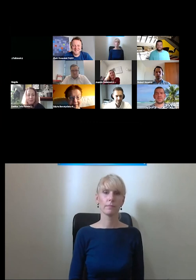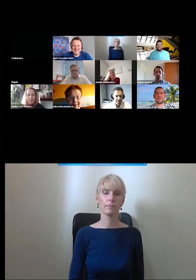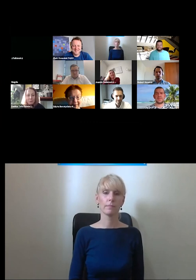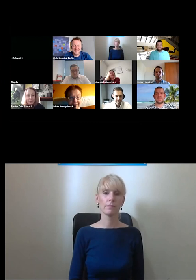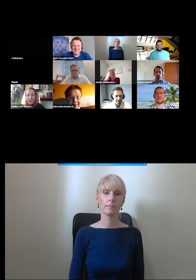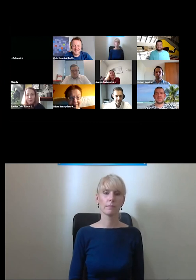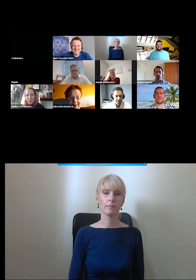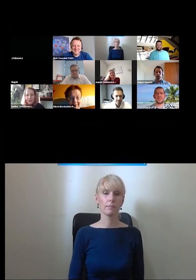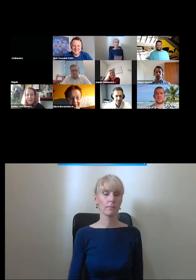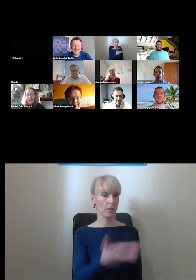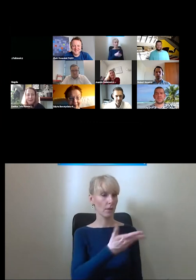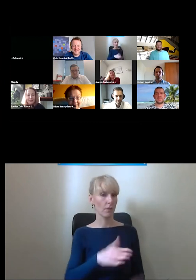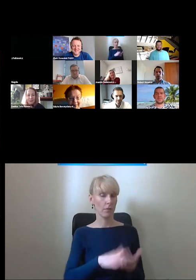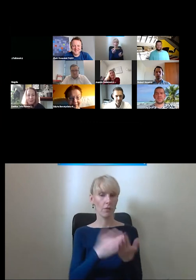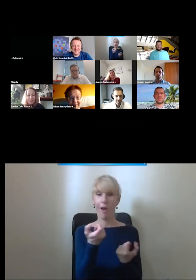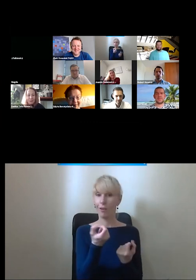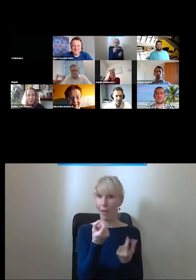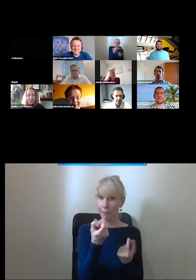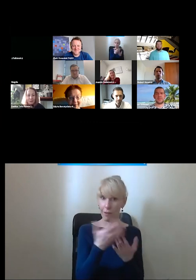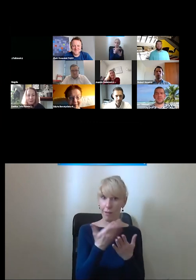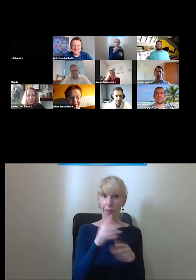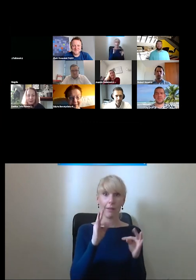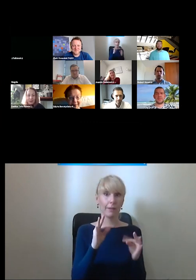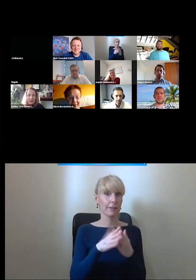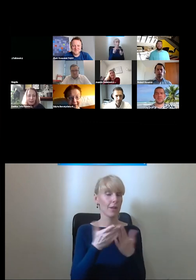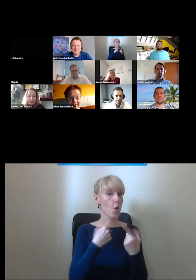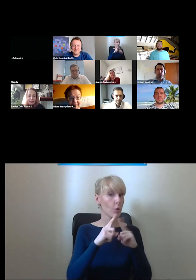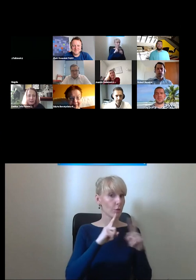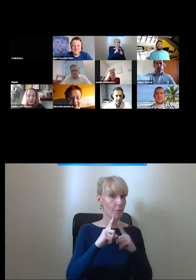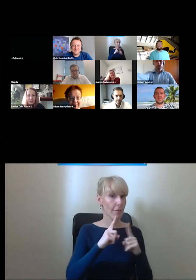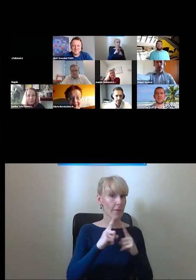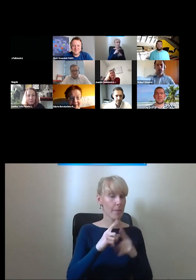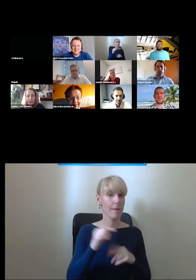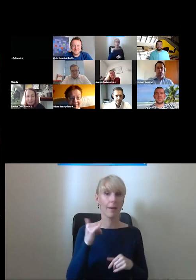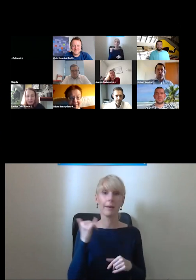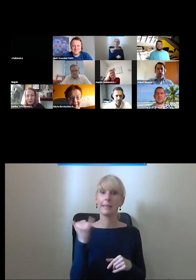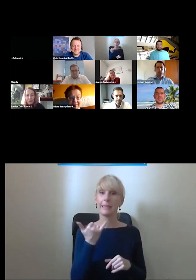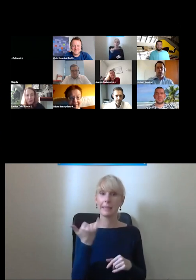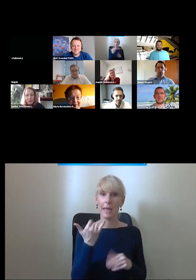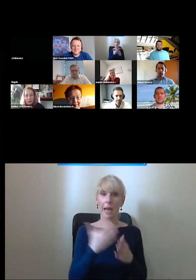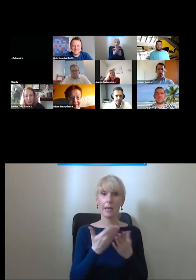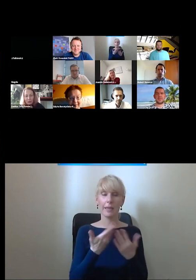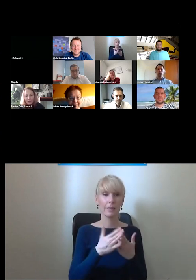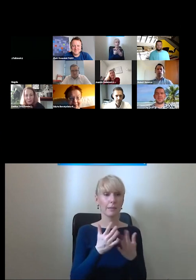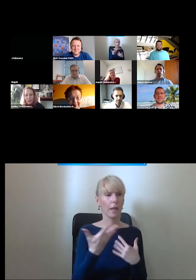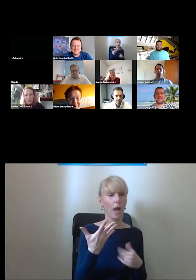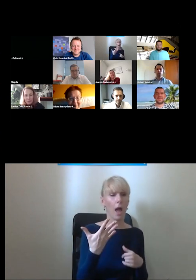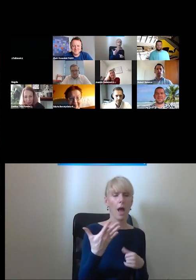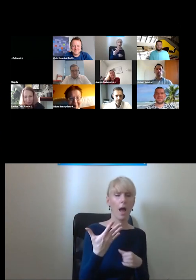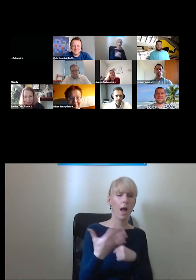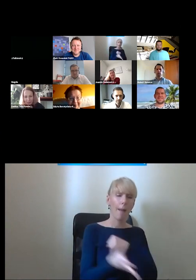w jakim jesteśmy pięknym momencie rozmawiamy nie o tym jak tych biednych roszczeniowych